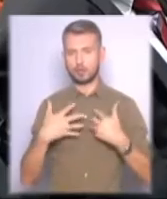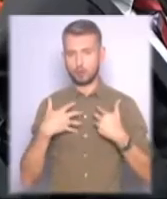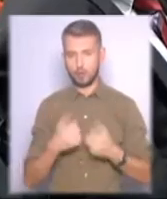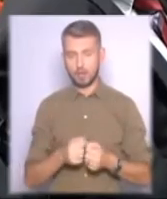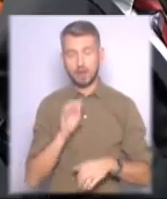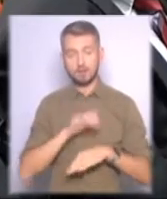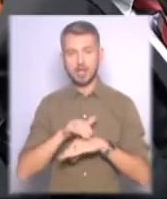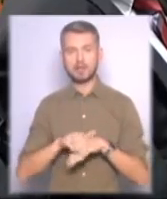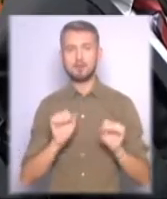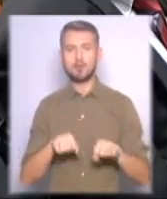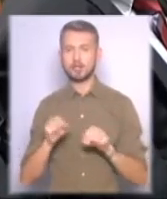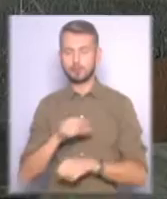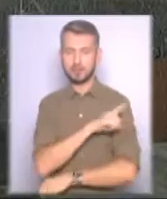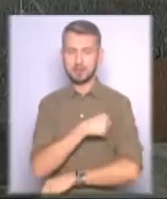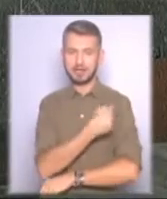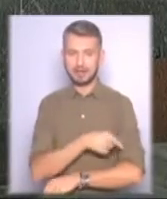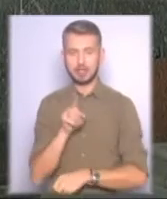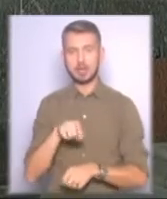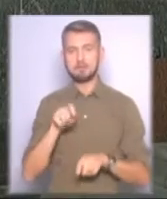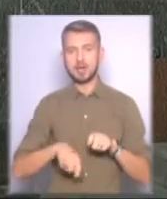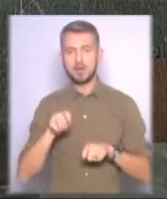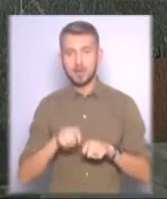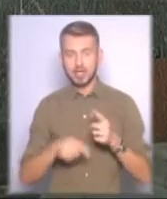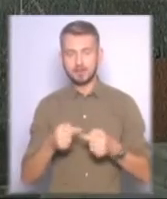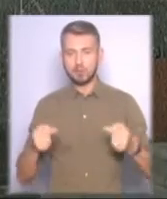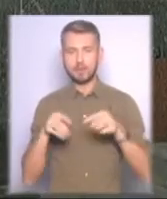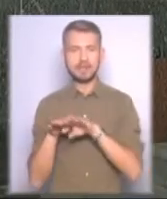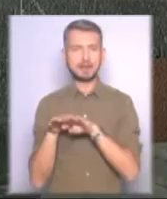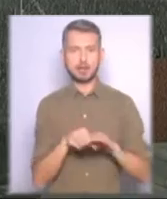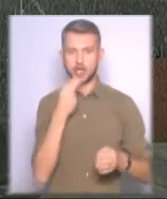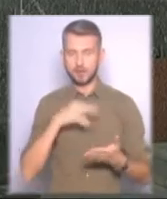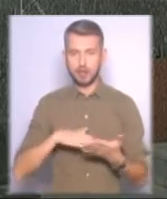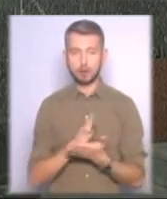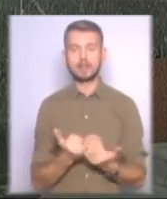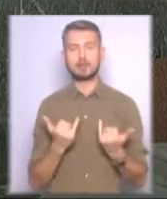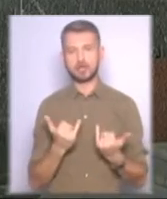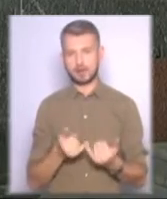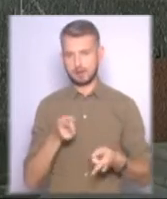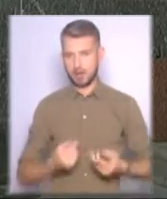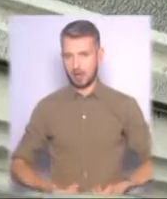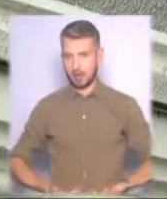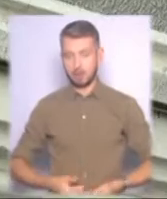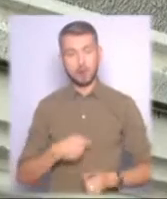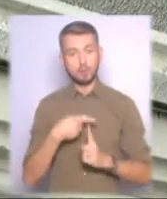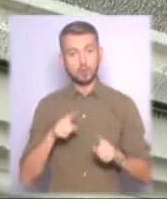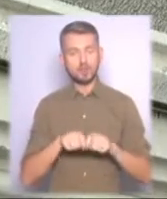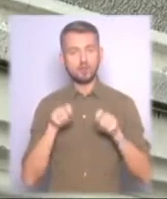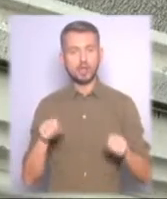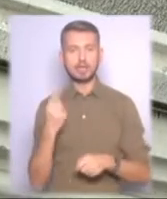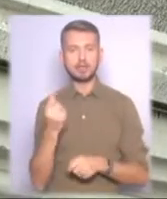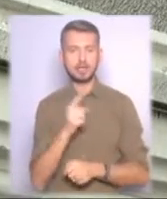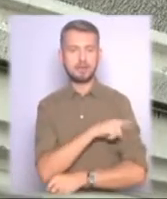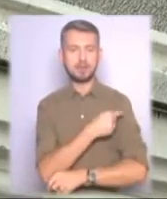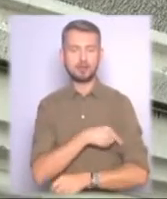виявити можливості медицини та перевірити відповідність стандартів якості сучасним реаліям. Крім цього, створити єдиний медичний